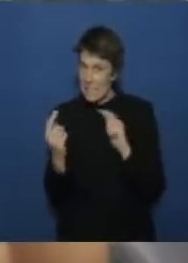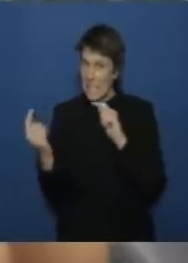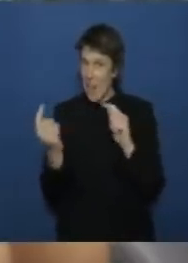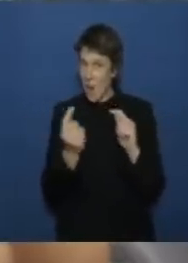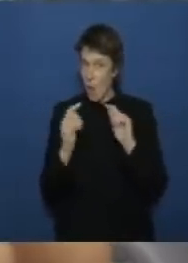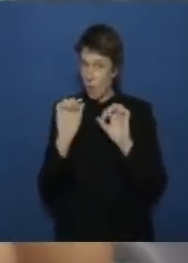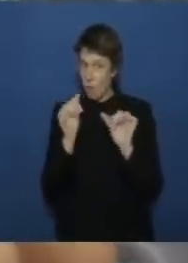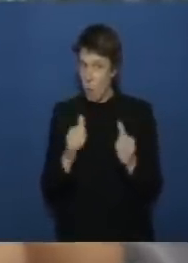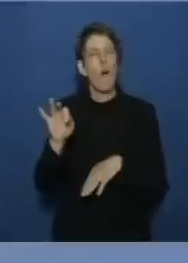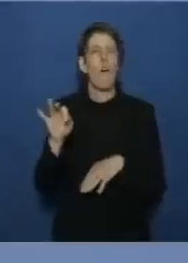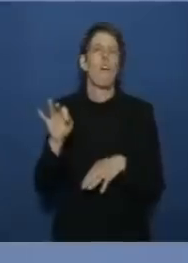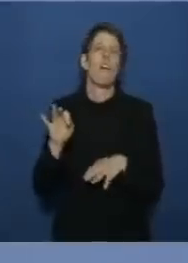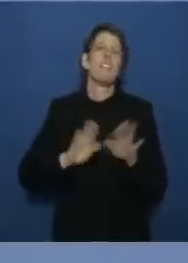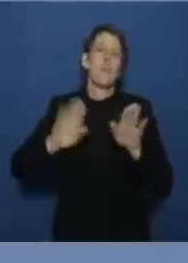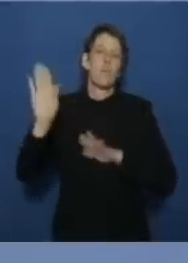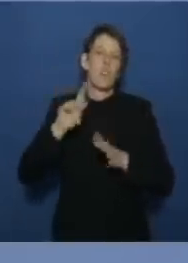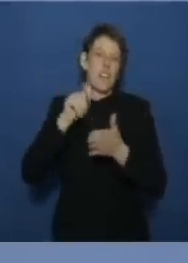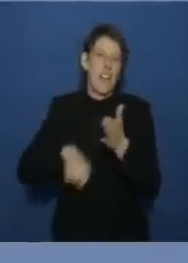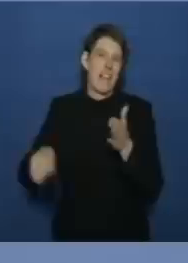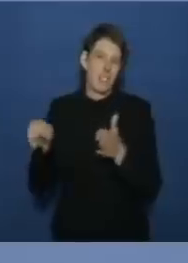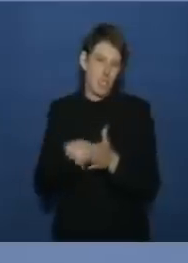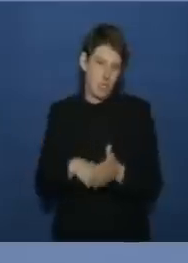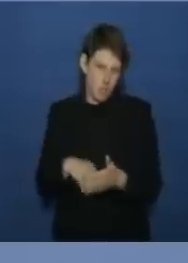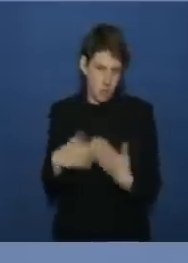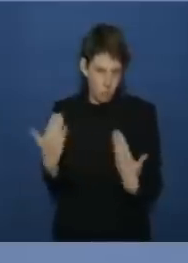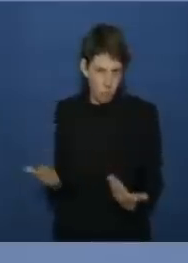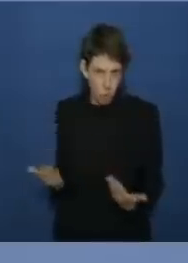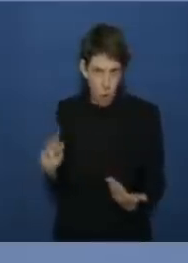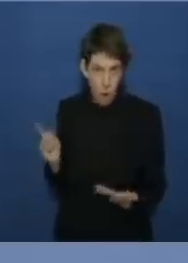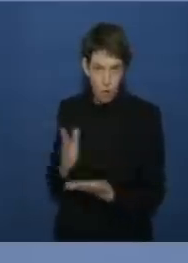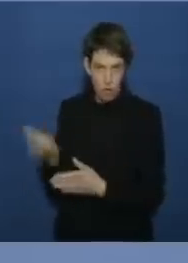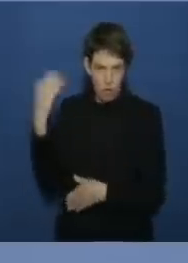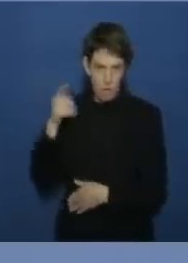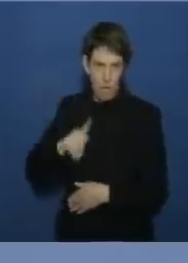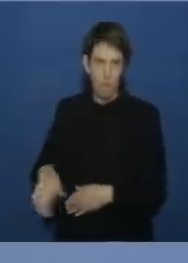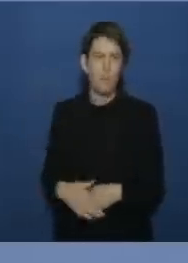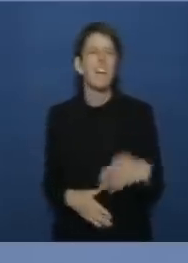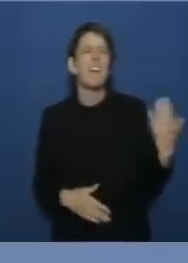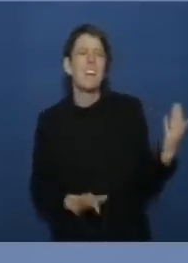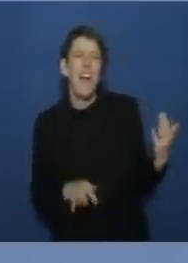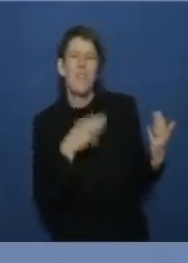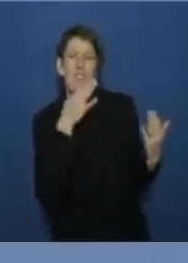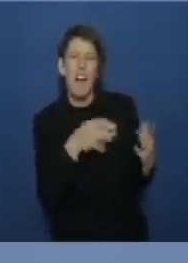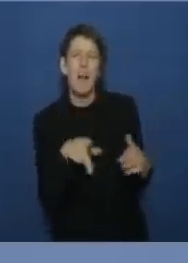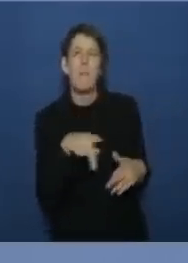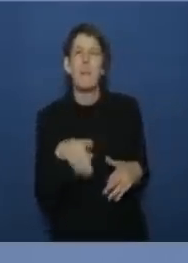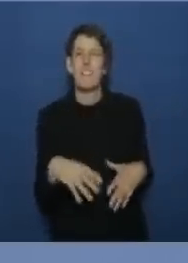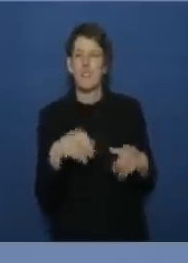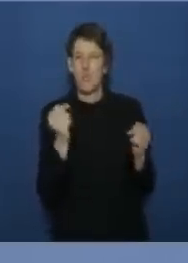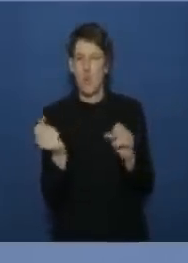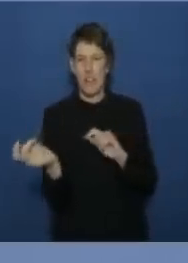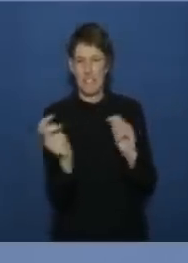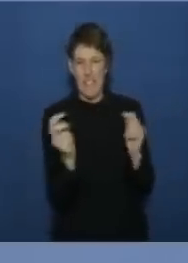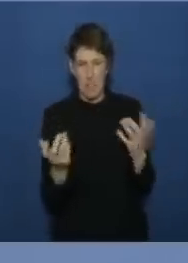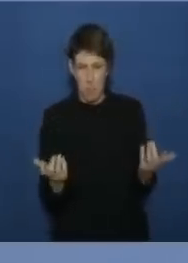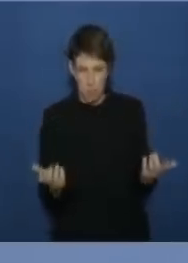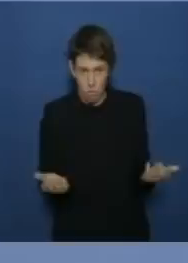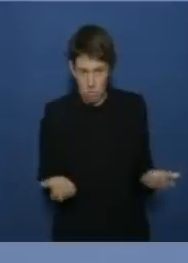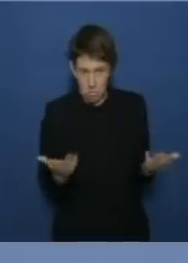format die frage war noch nach dem petersburger dialog also die sie haben jetzt